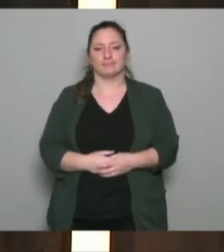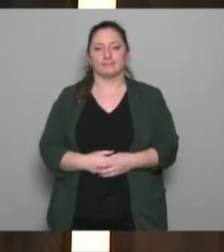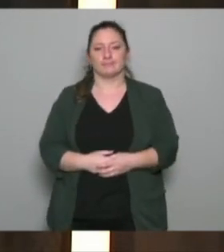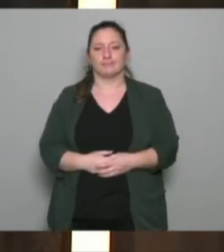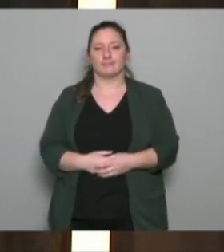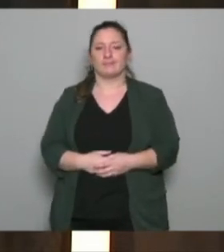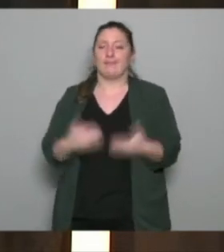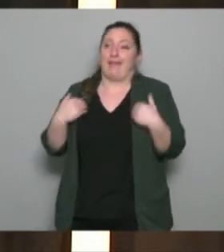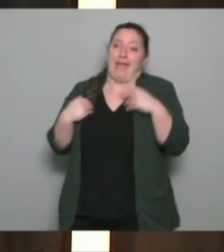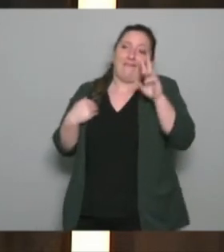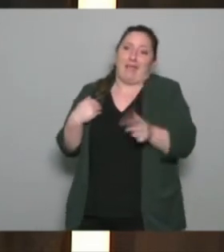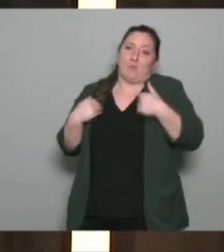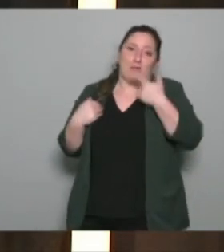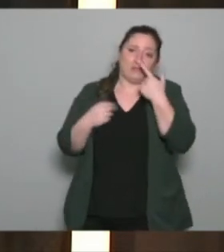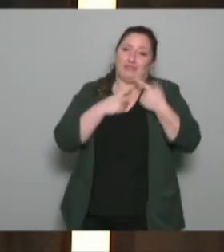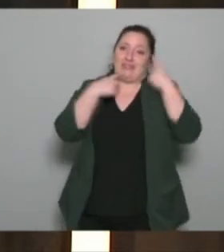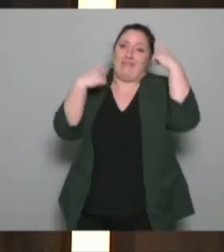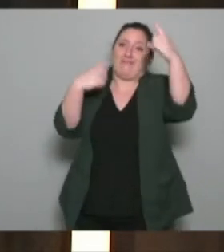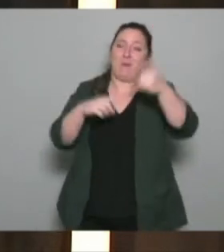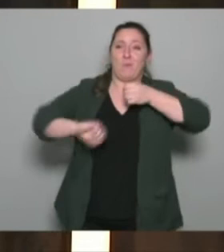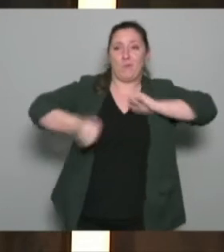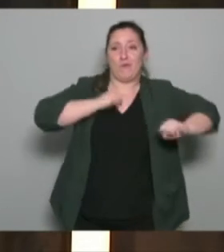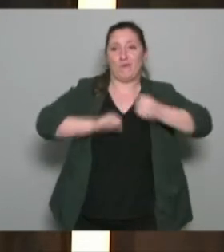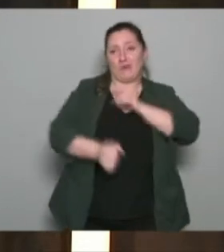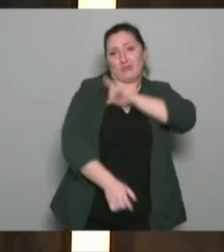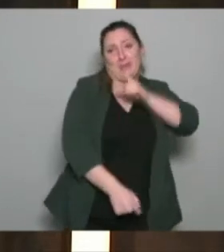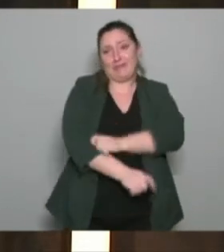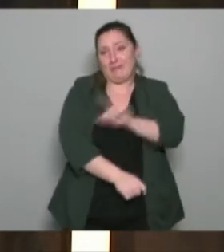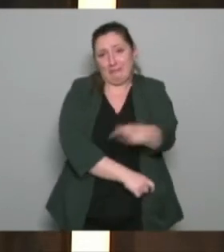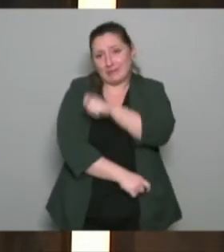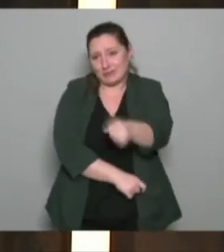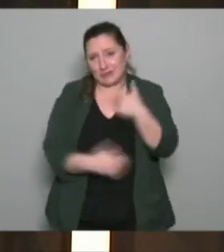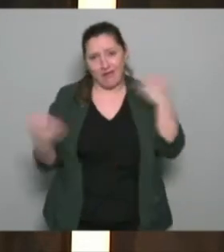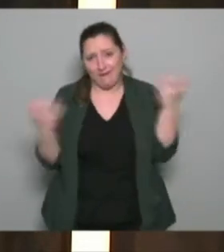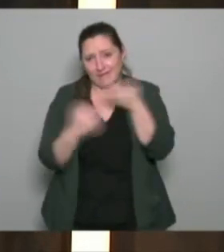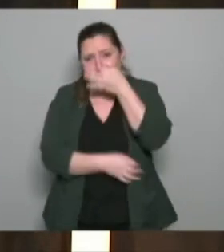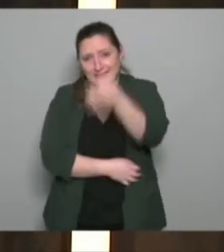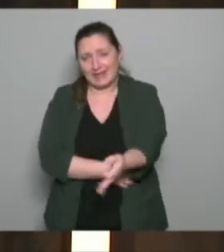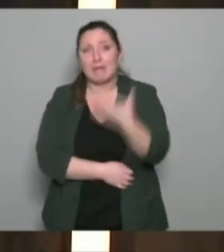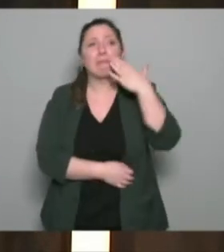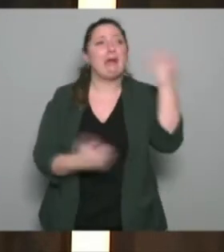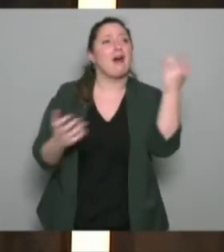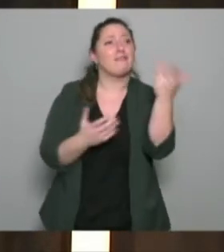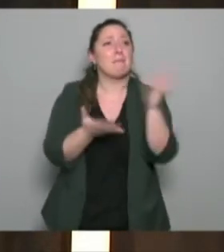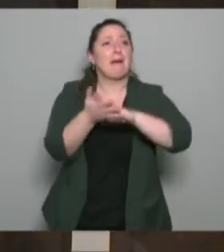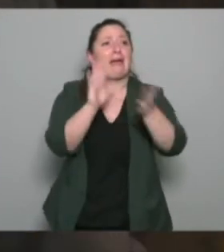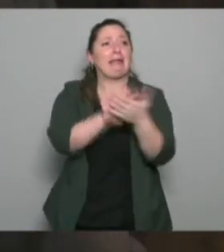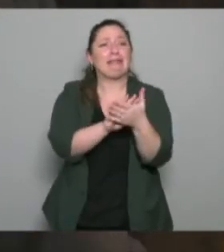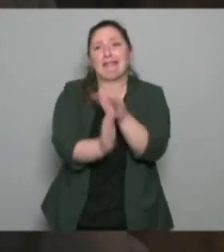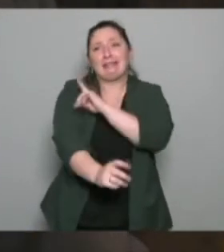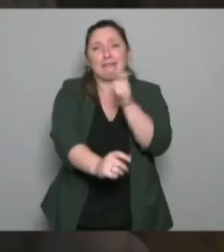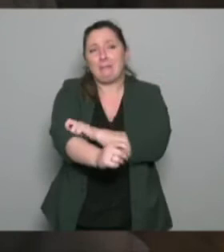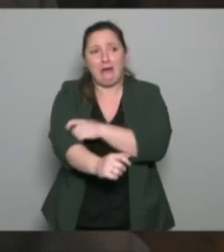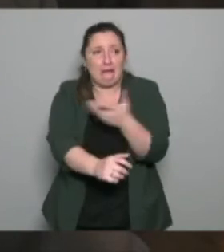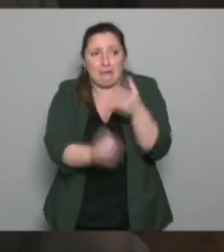moi je défends le mouvement sportif donc j'ai tout intérêt à ce que les personnes adultes qui viennent pratiquer une pratique sportive elles adhèrent à un club et